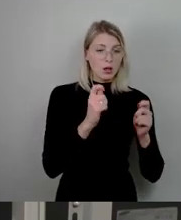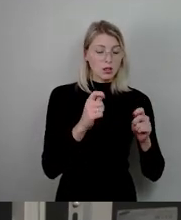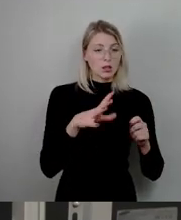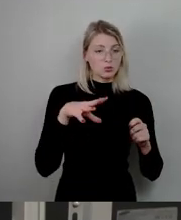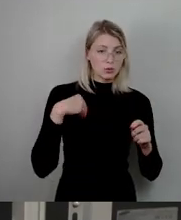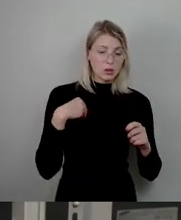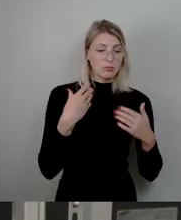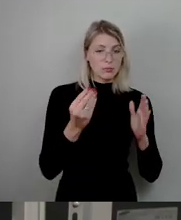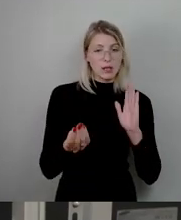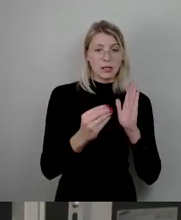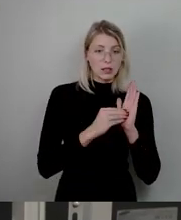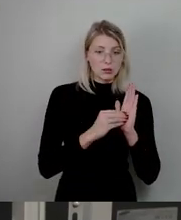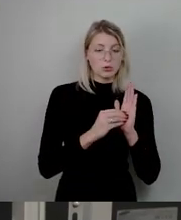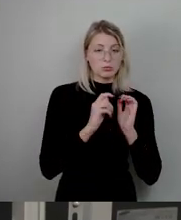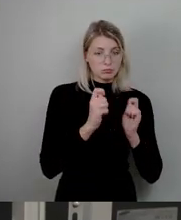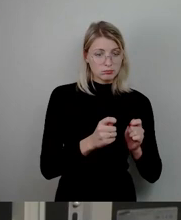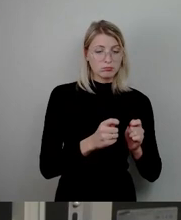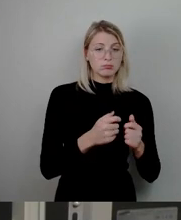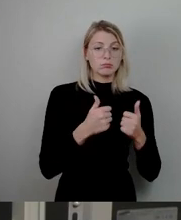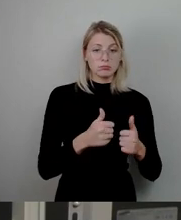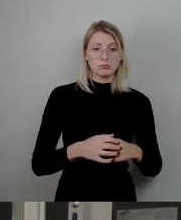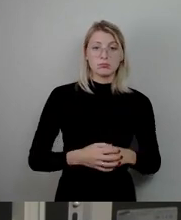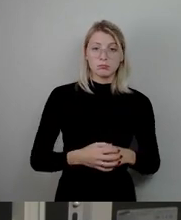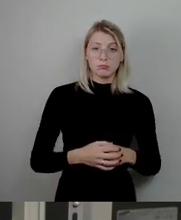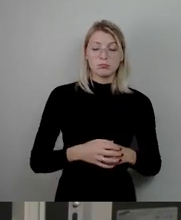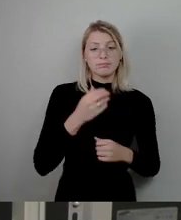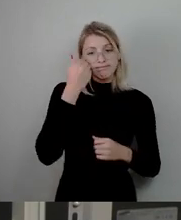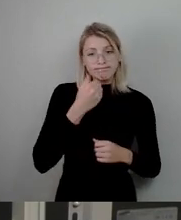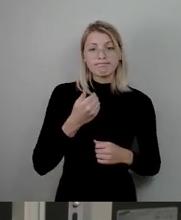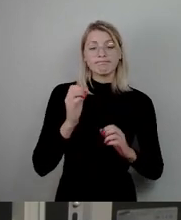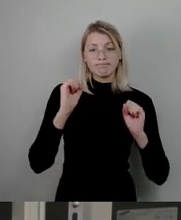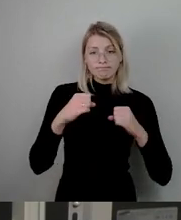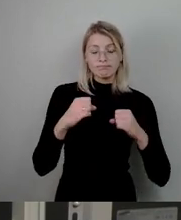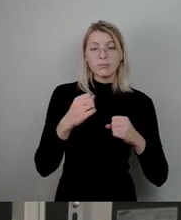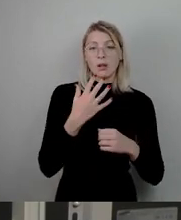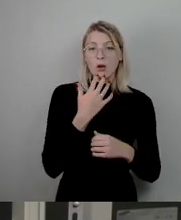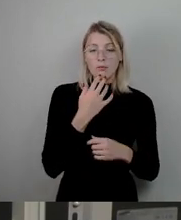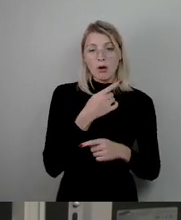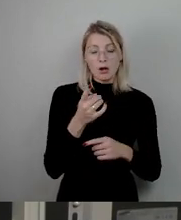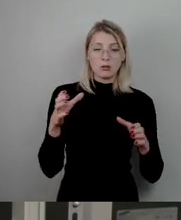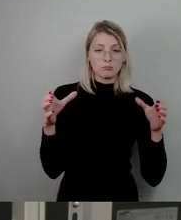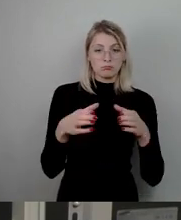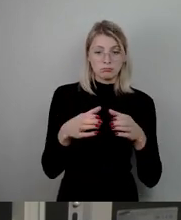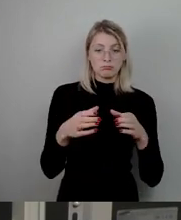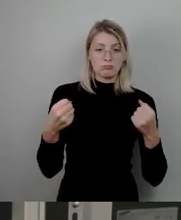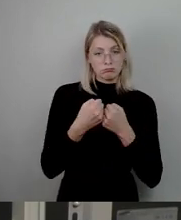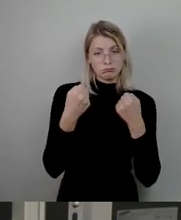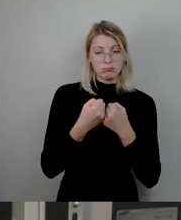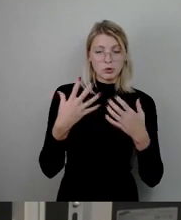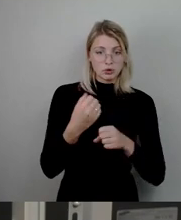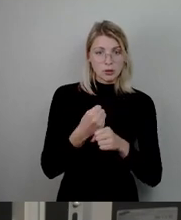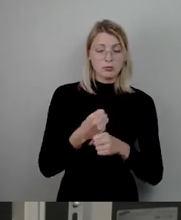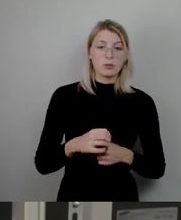Ergänzungsantrag eingereicht haben, stimmen Sie dem zu, und ich hoffe, wir kämpfen dann alle gemeinsam, insbesondere auch